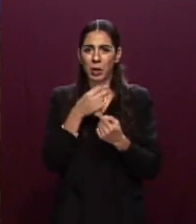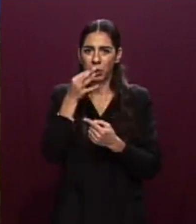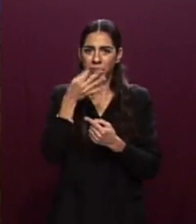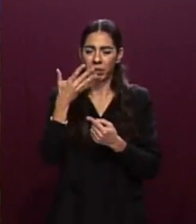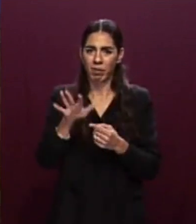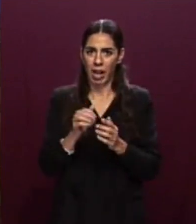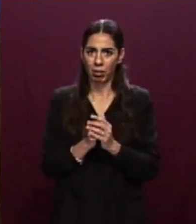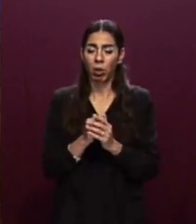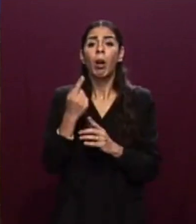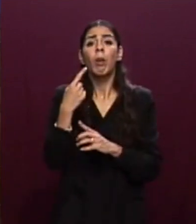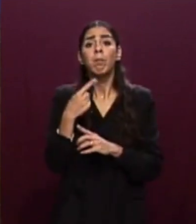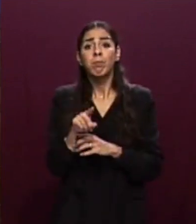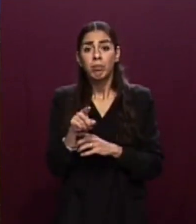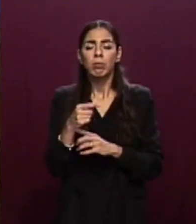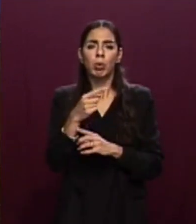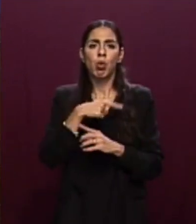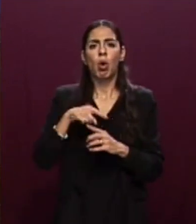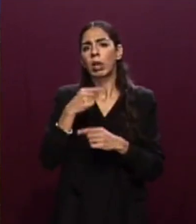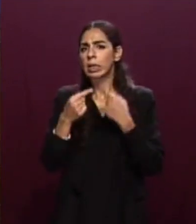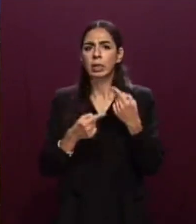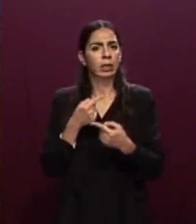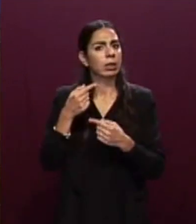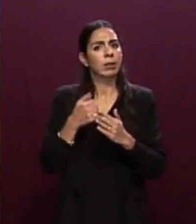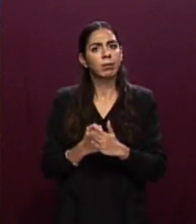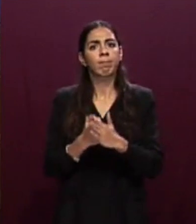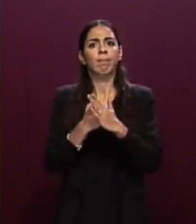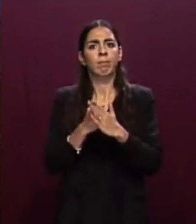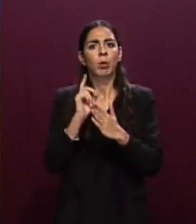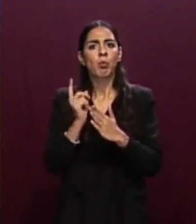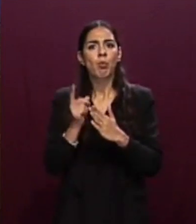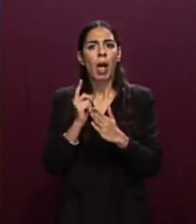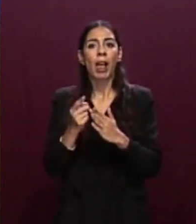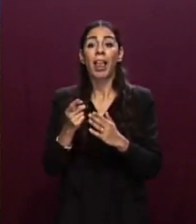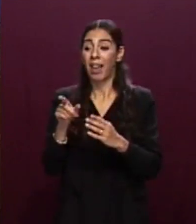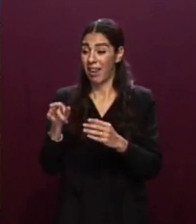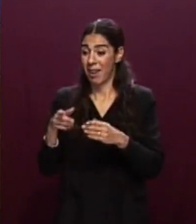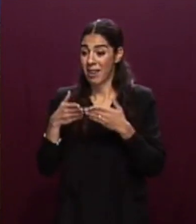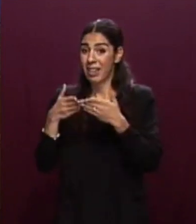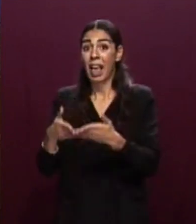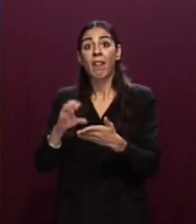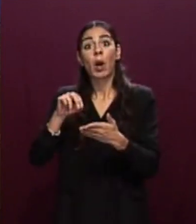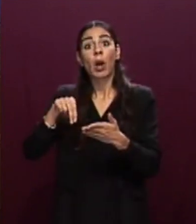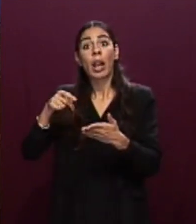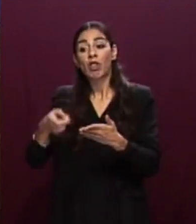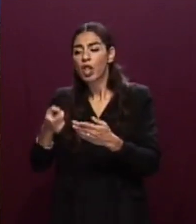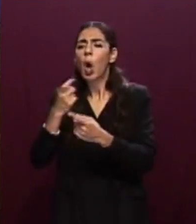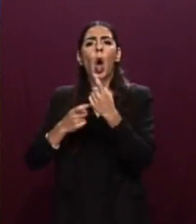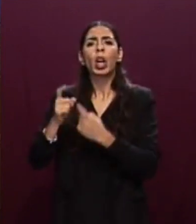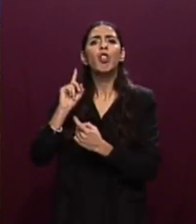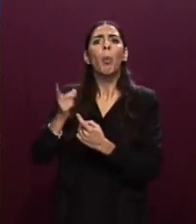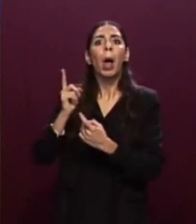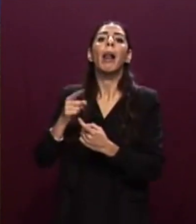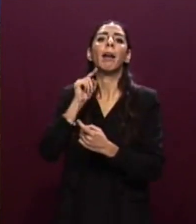sostenuto e sosterremo l'esigenza di un maggior coinvolgimento dello Stato di bandiera dell'imbarcazione nel garantire che i propri comandanti